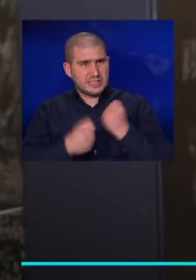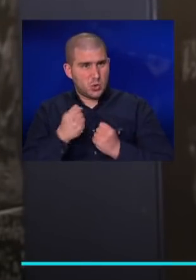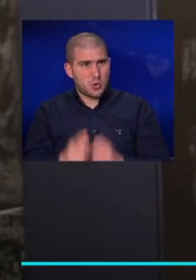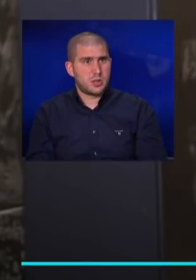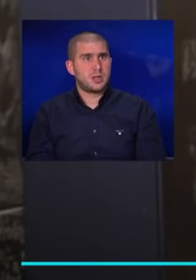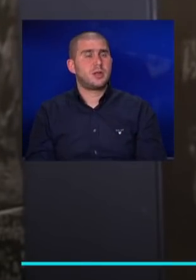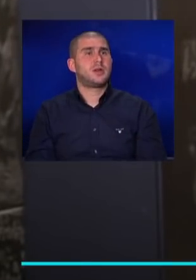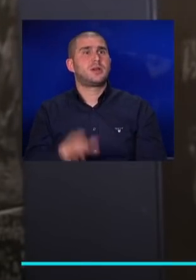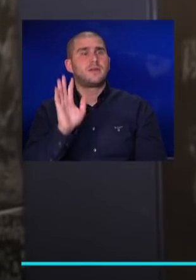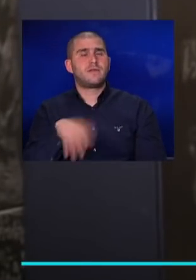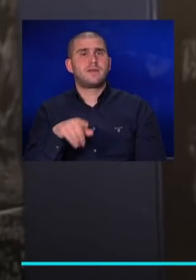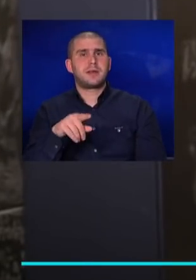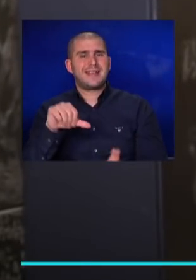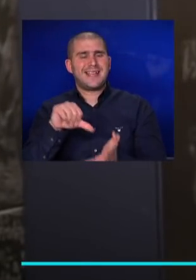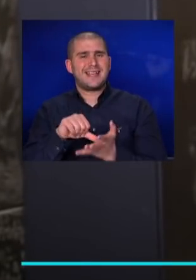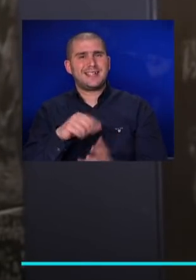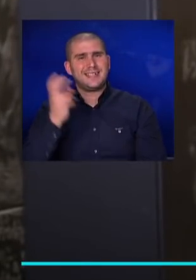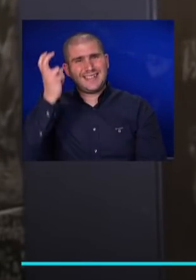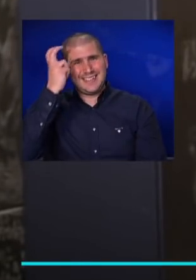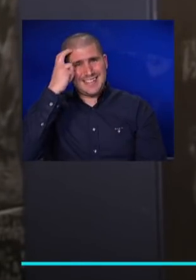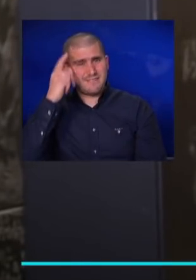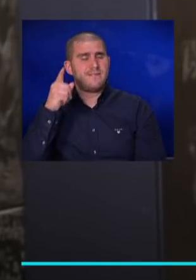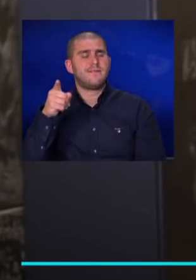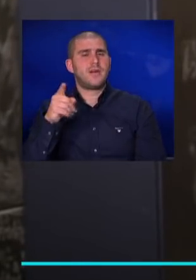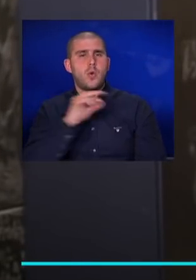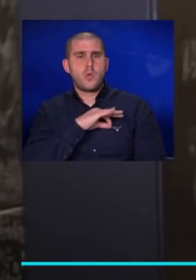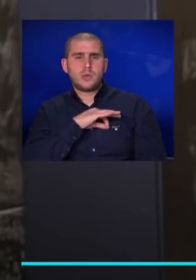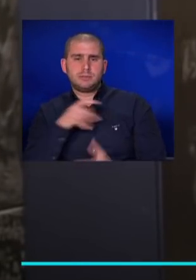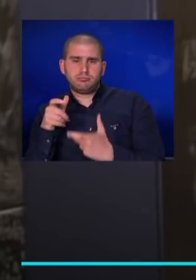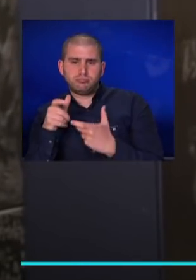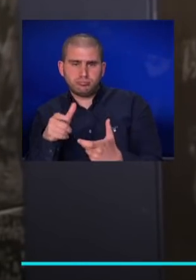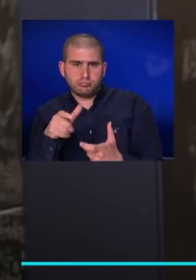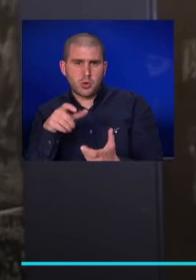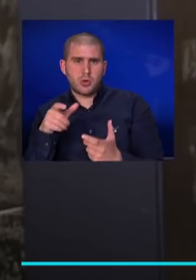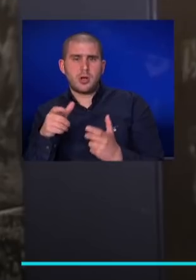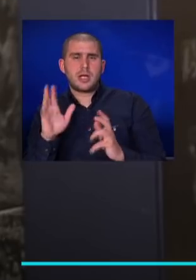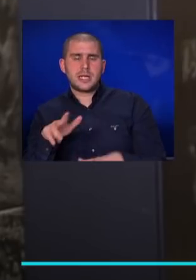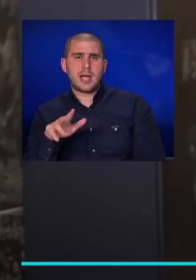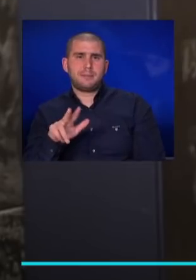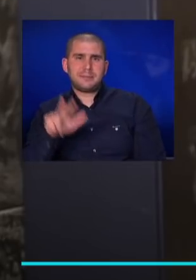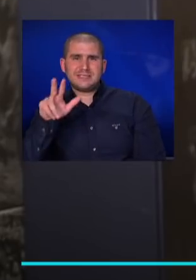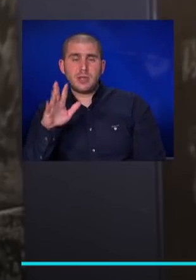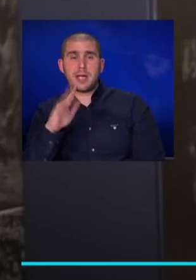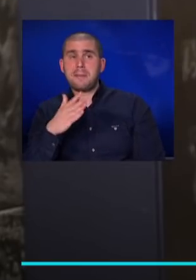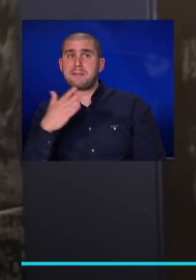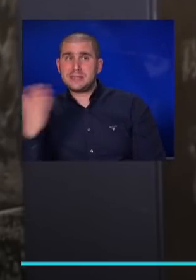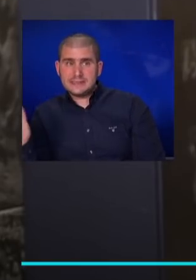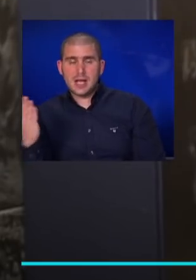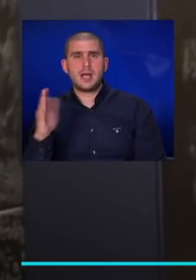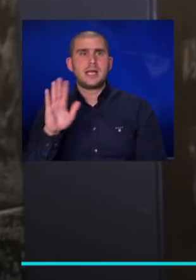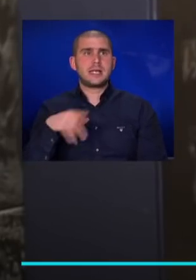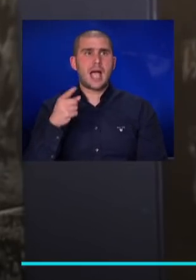סביב הבירה קייב, הרוסים ממשיכים לרכז כוחות גם בפרברים הצפוניים, גם ממזרח, גם